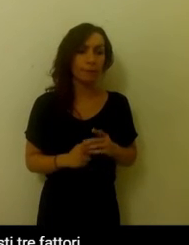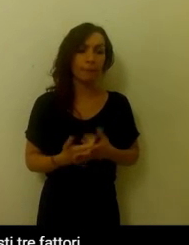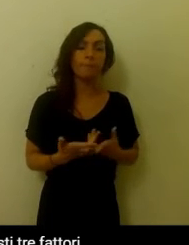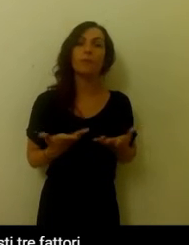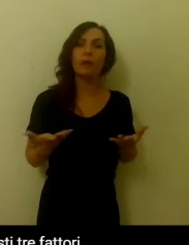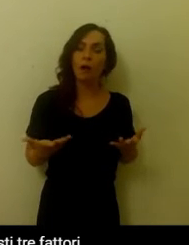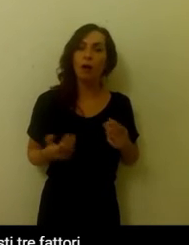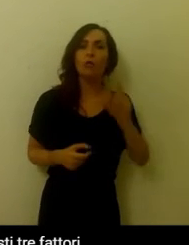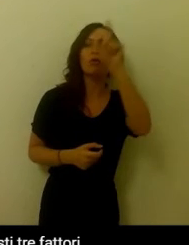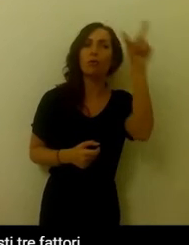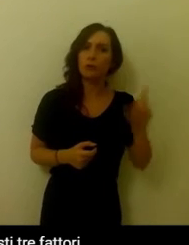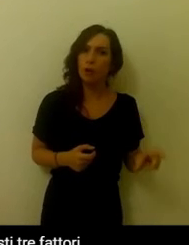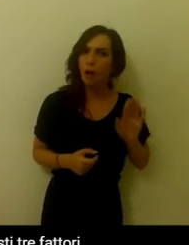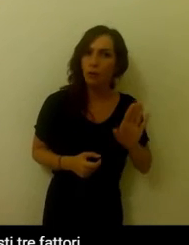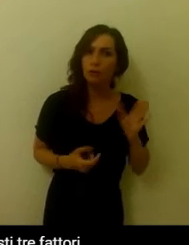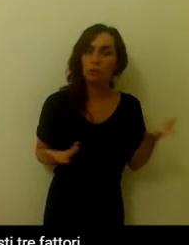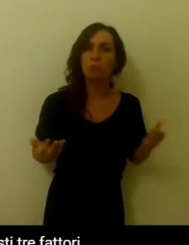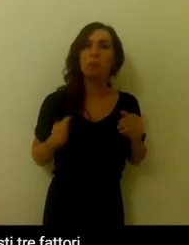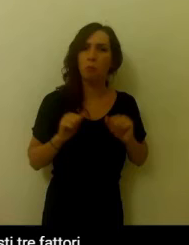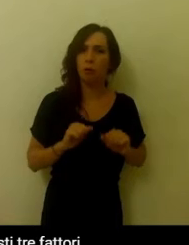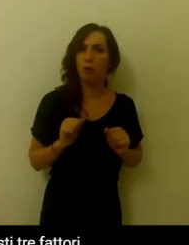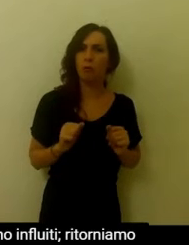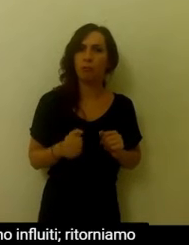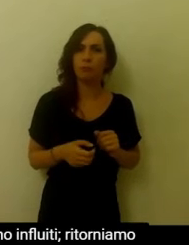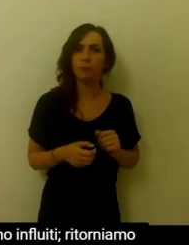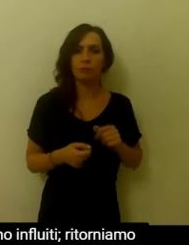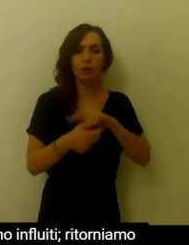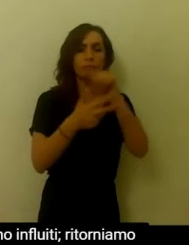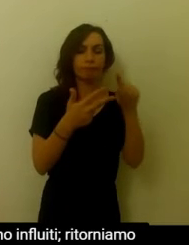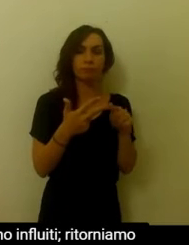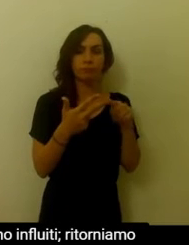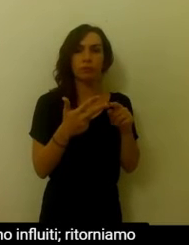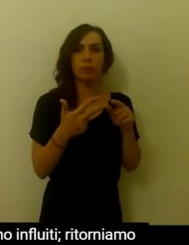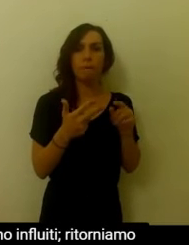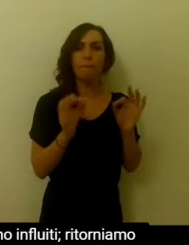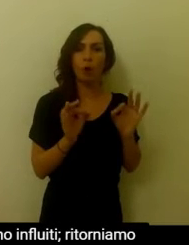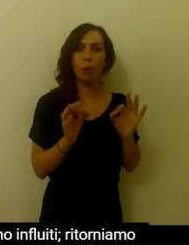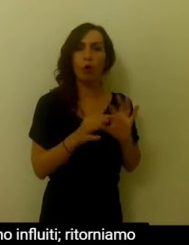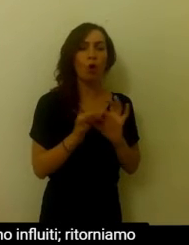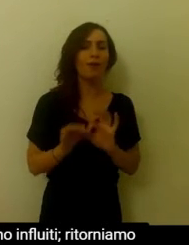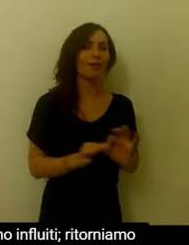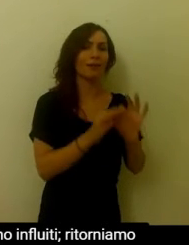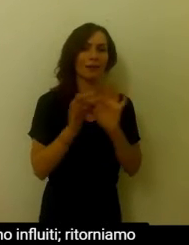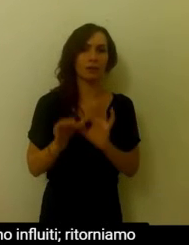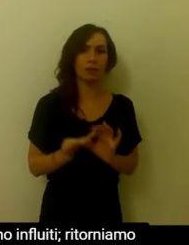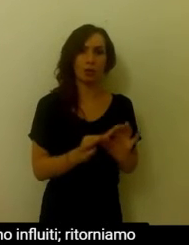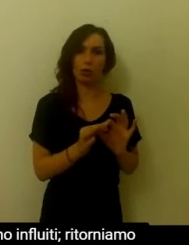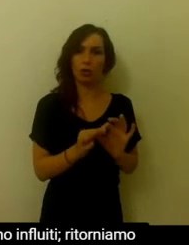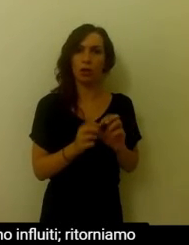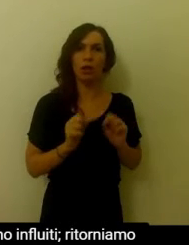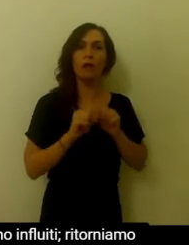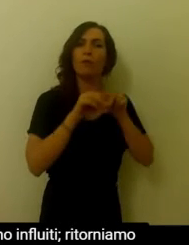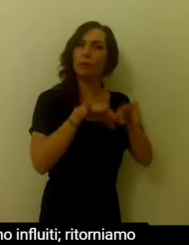lo stato in cui una persona vive. E ognuno di questi tre fattori è interagente con gli altri che lo influiscono e ne sono